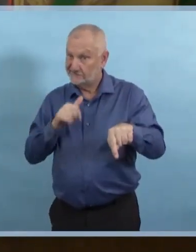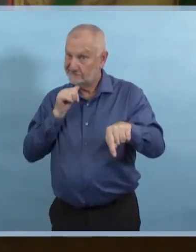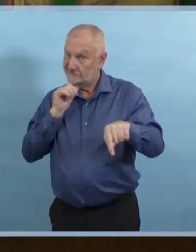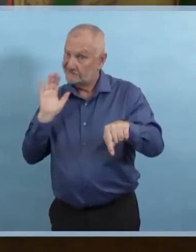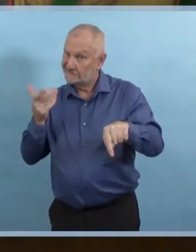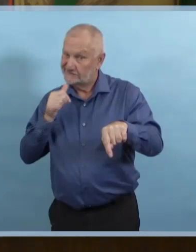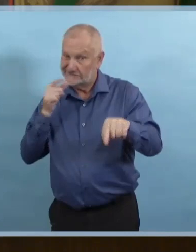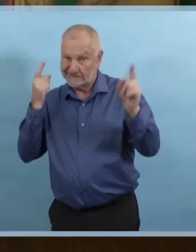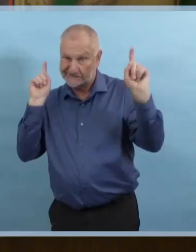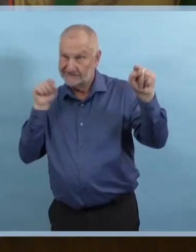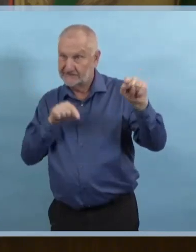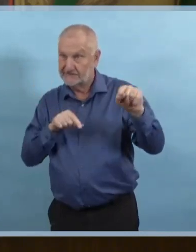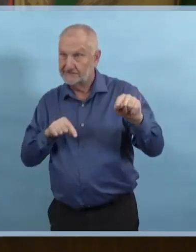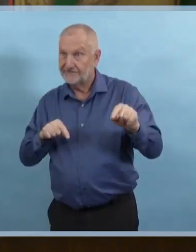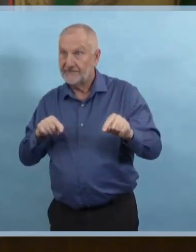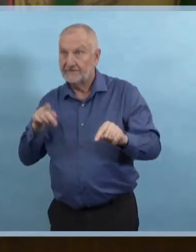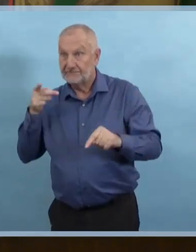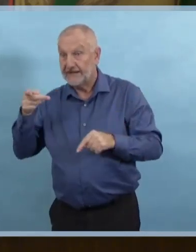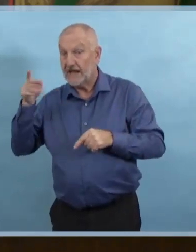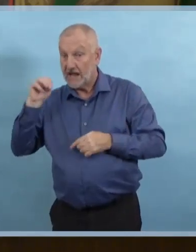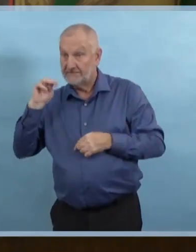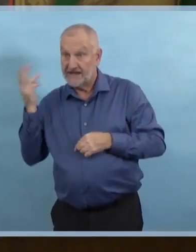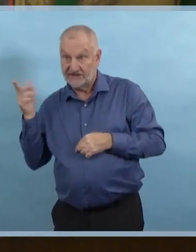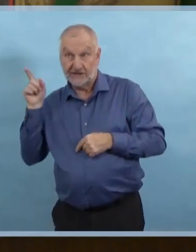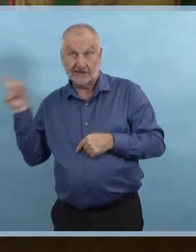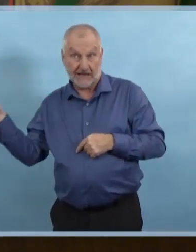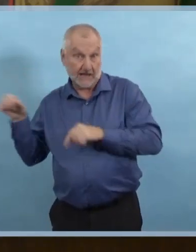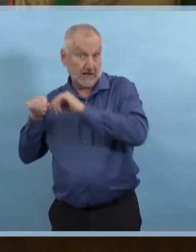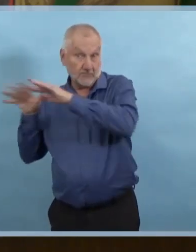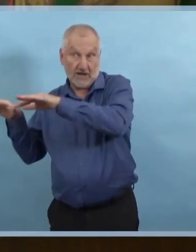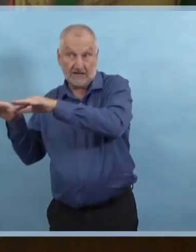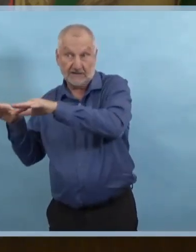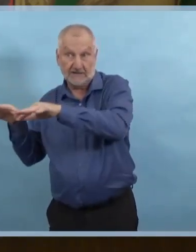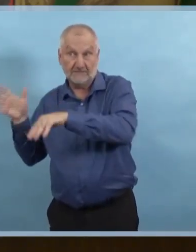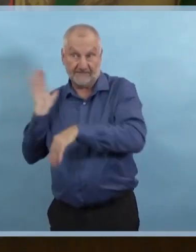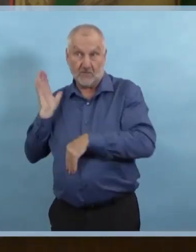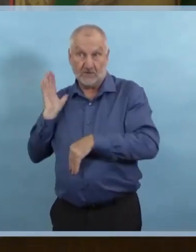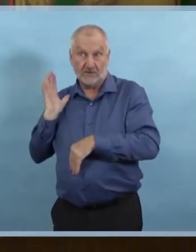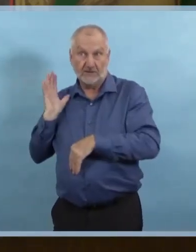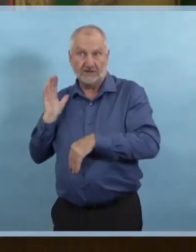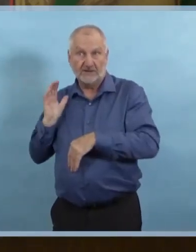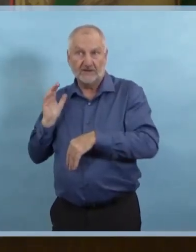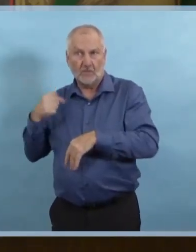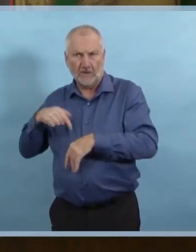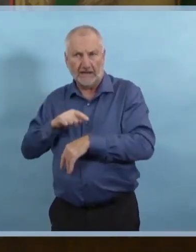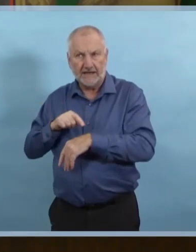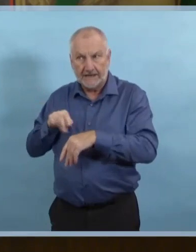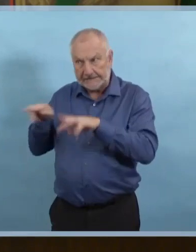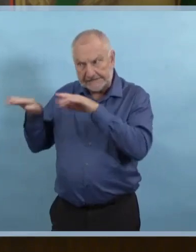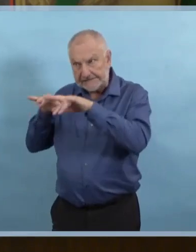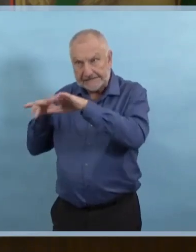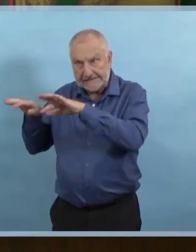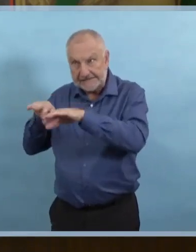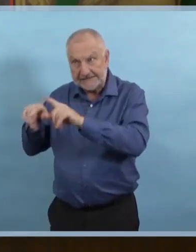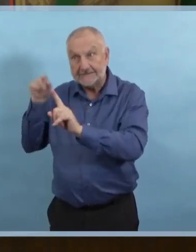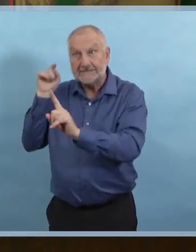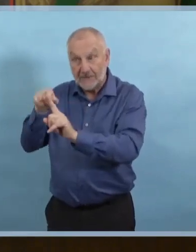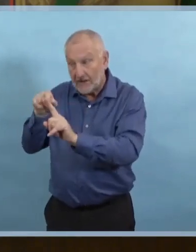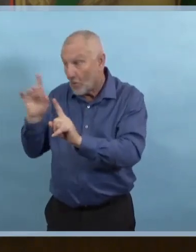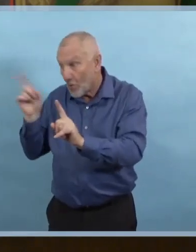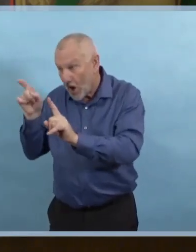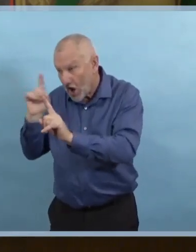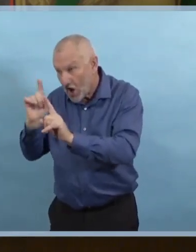la repérer très précisément sur le plan géographique. Et aussi, nous pouvions bien repérer les différentes